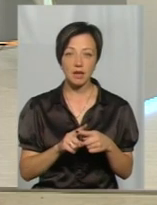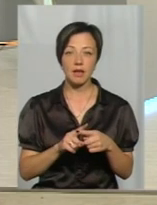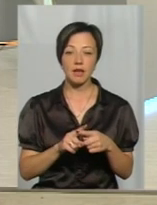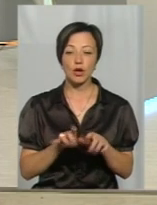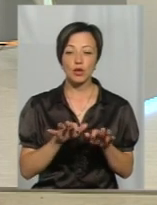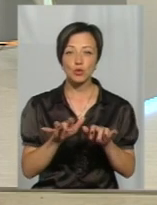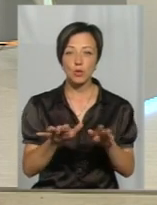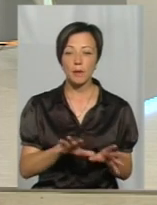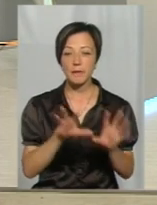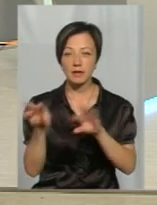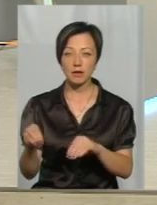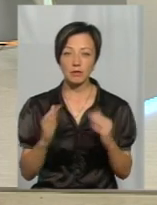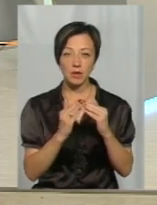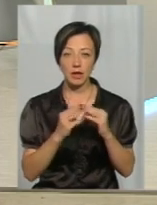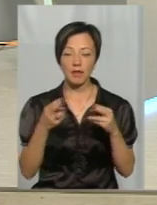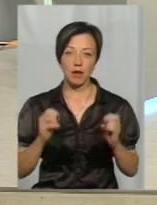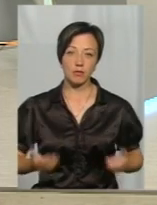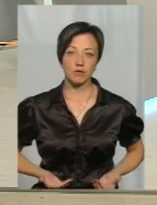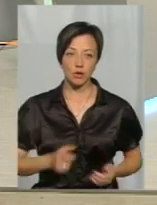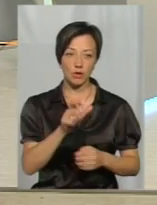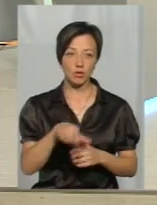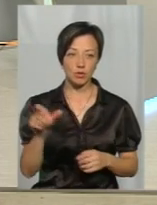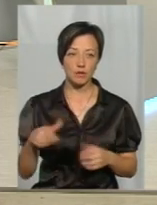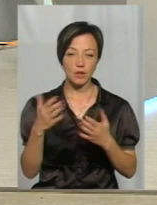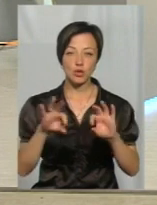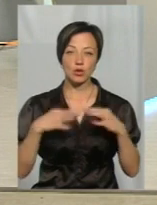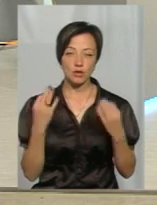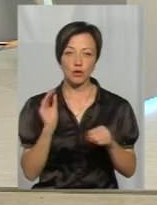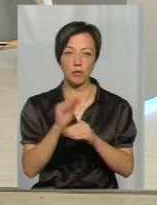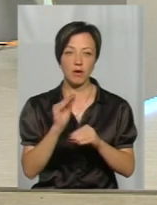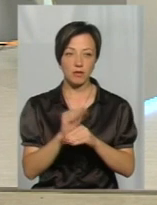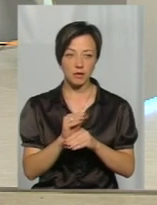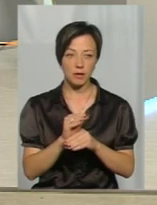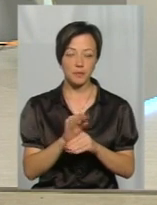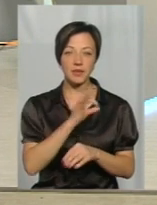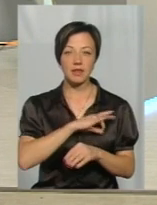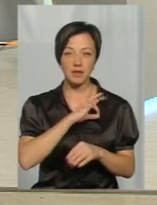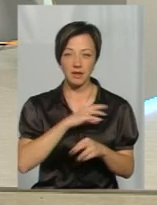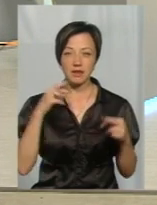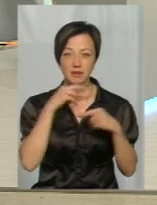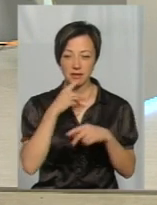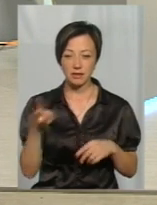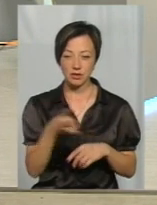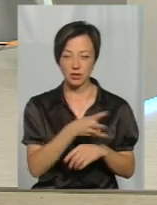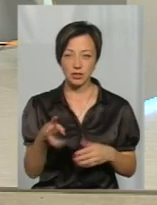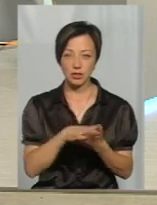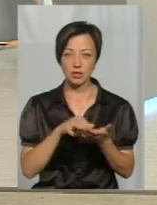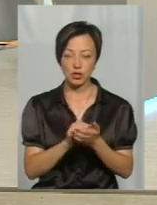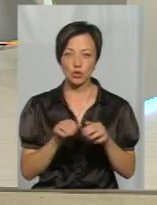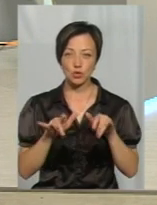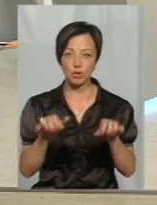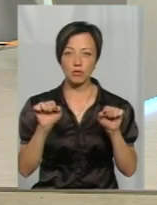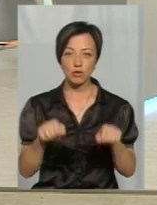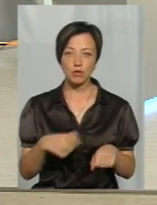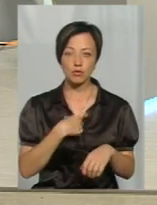перемістився в садиби, де проживають люди. З вашого дозволу додавлю, що при засобуванні інсектицидів для знищення цього жука, люди можуть